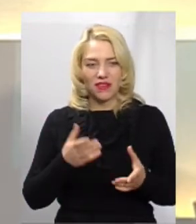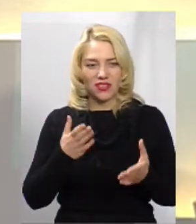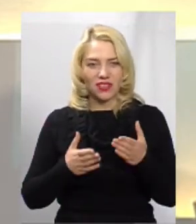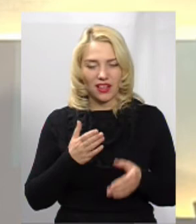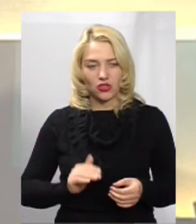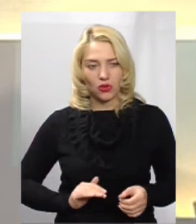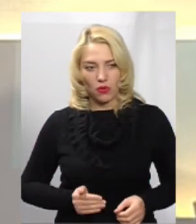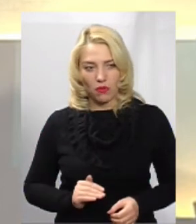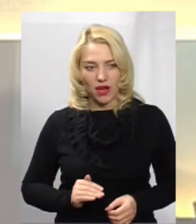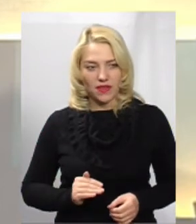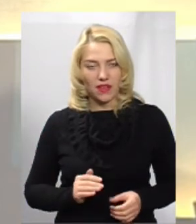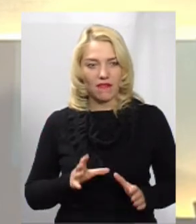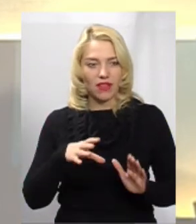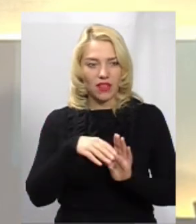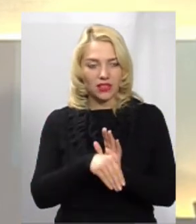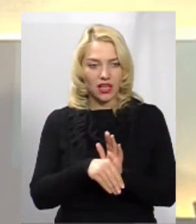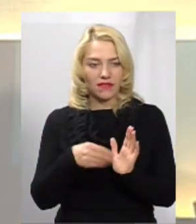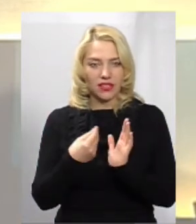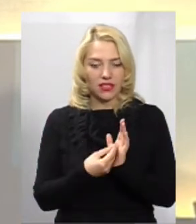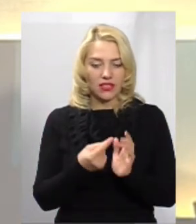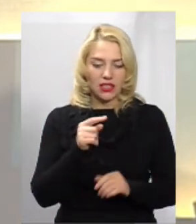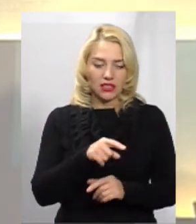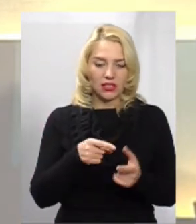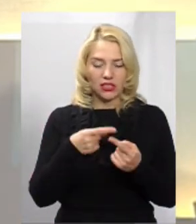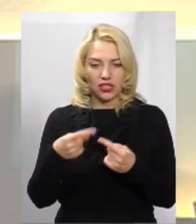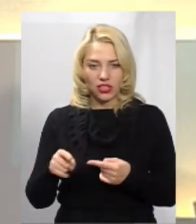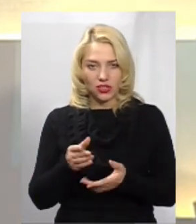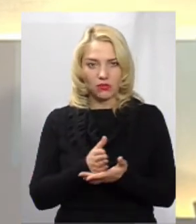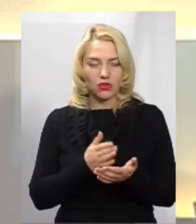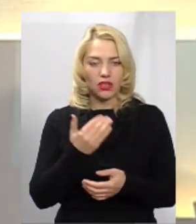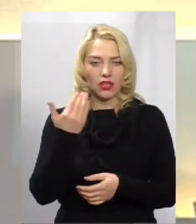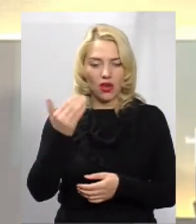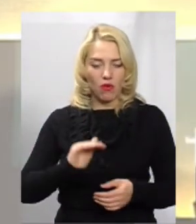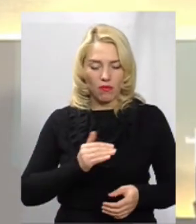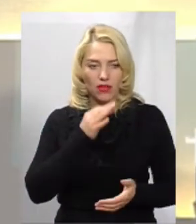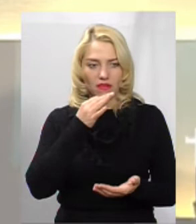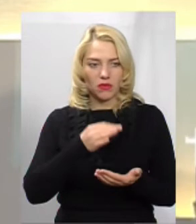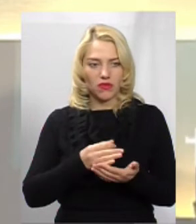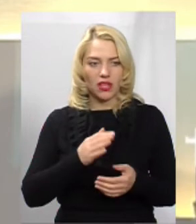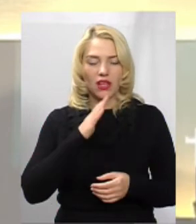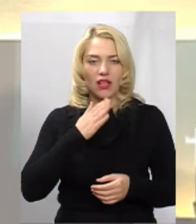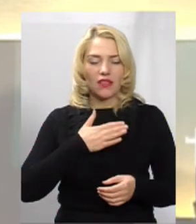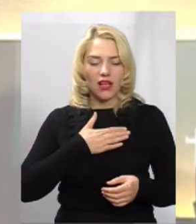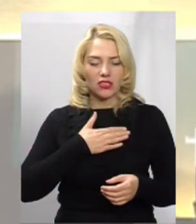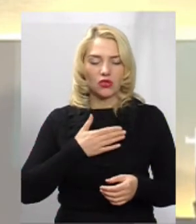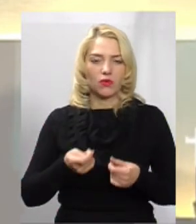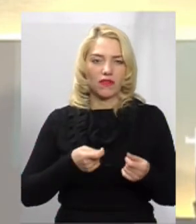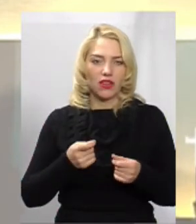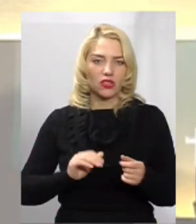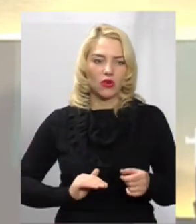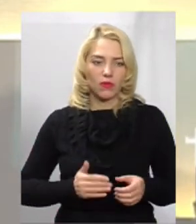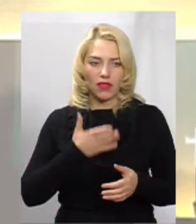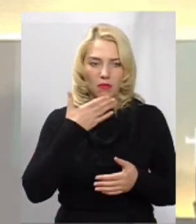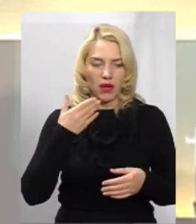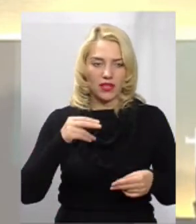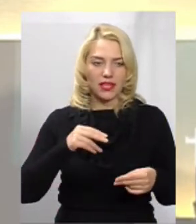управляюча компанія вкладає в тариф якісь ті чи інші послуги, вона за них відповідає. Жодна наша управляюча компанія не має